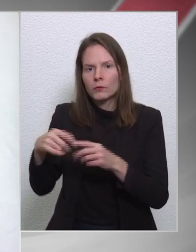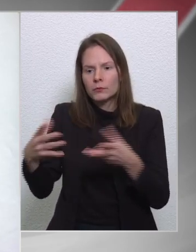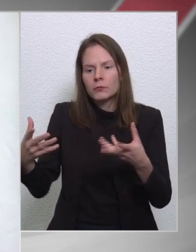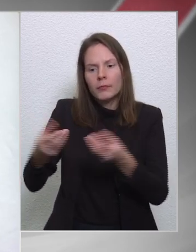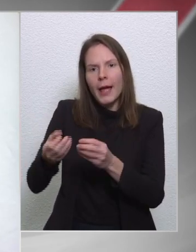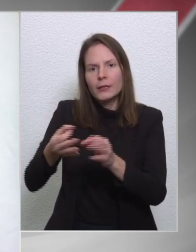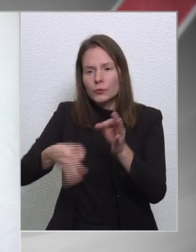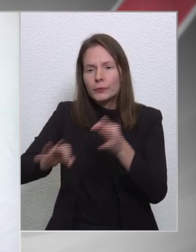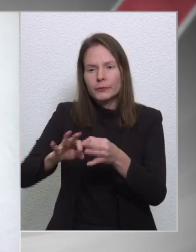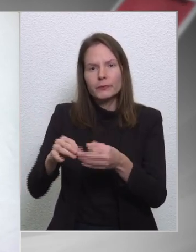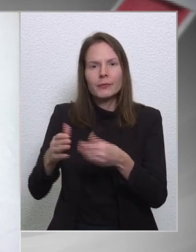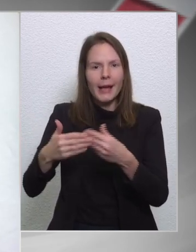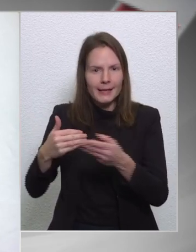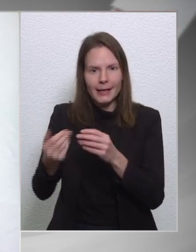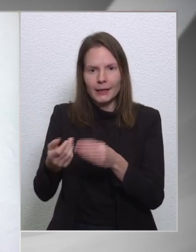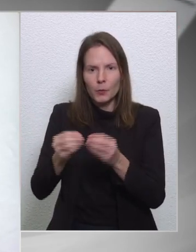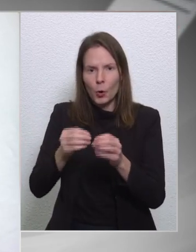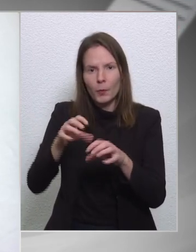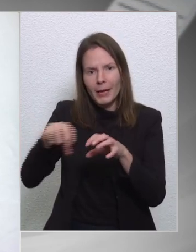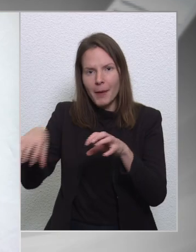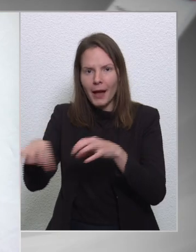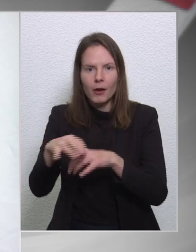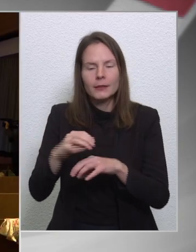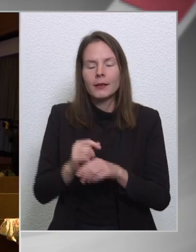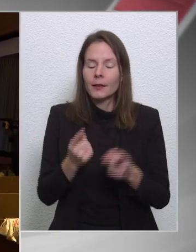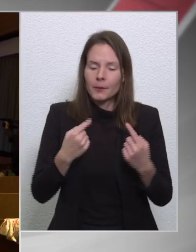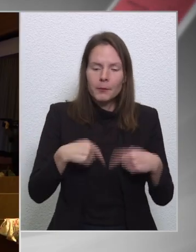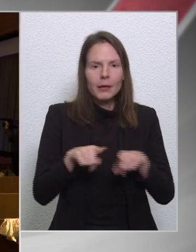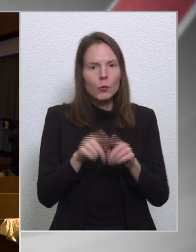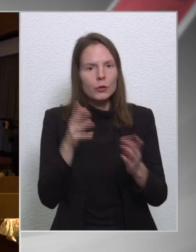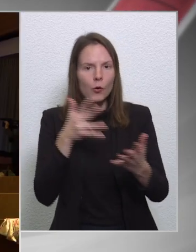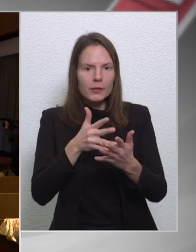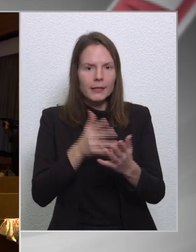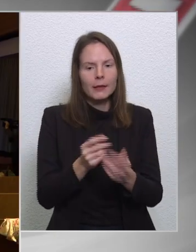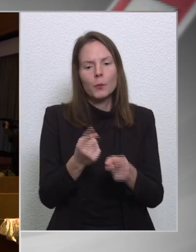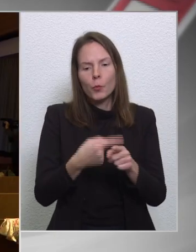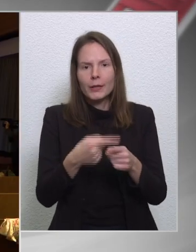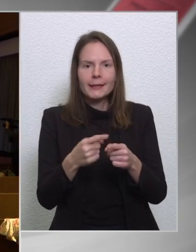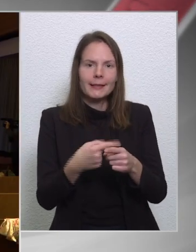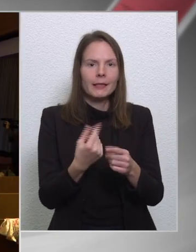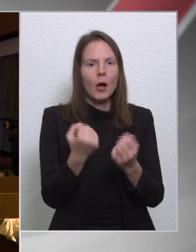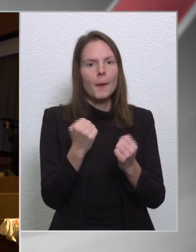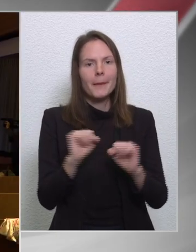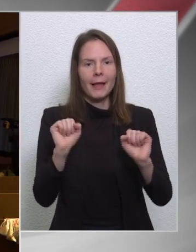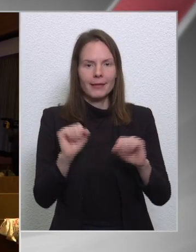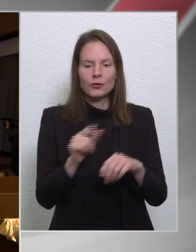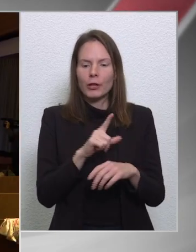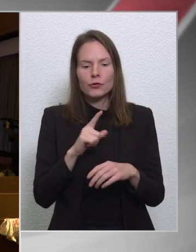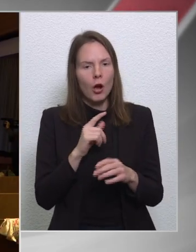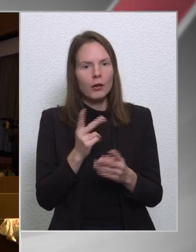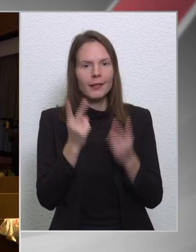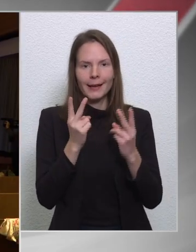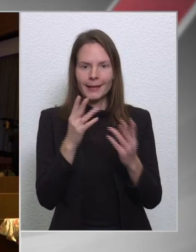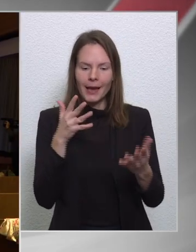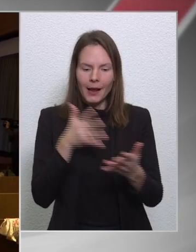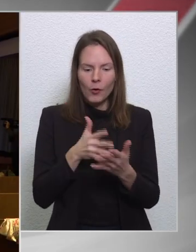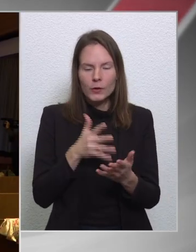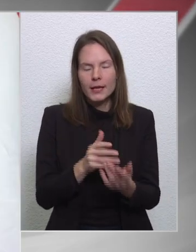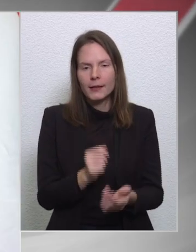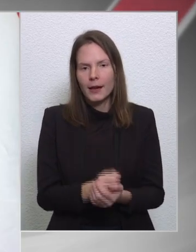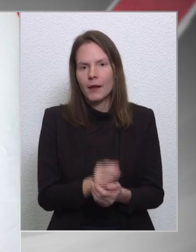problémákat, mi végig arra koncentráltunk, hogy lehetőség szerint politika mentesen, a lényegre koncentrálva az Európai Uniós